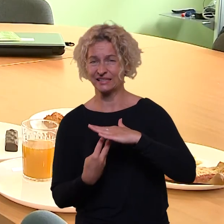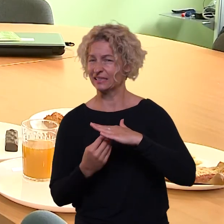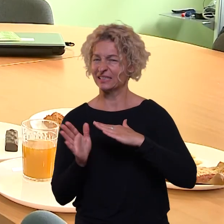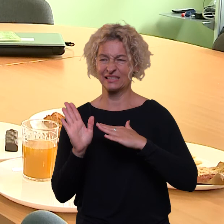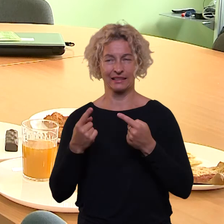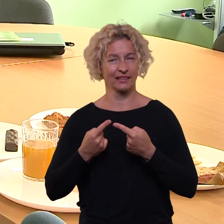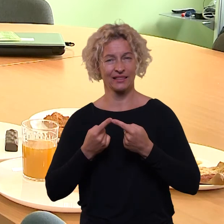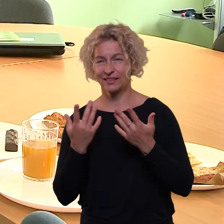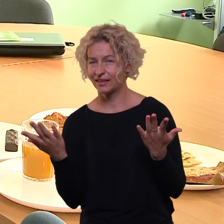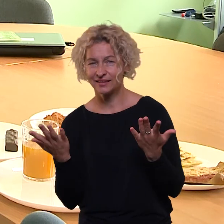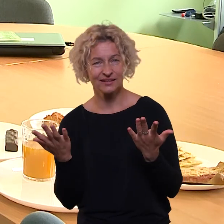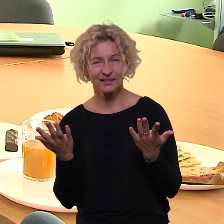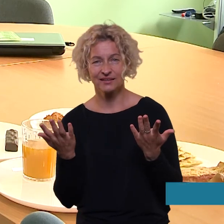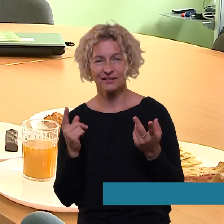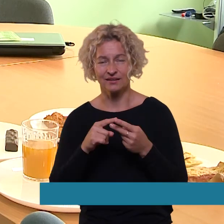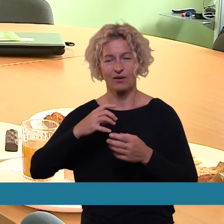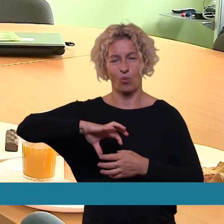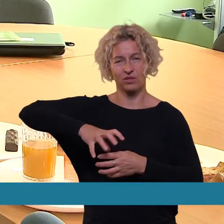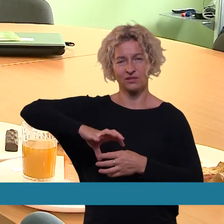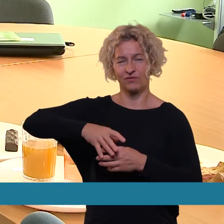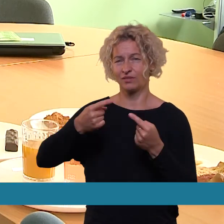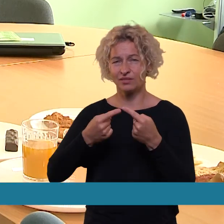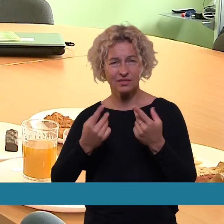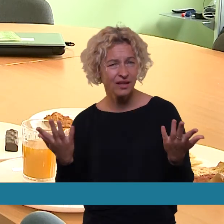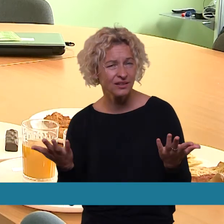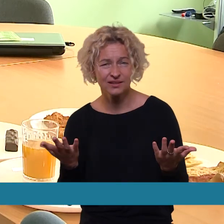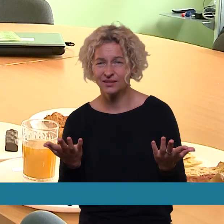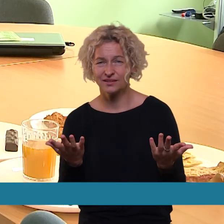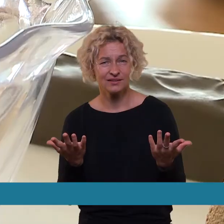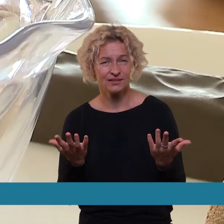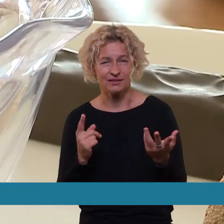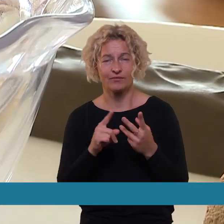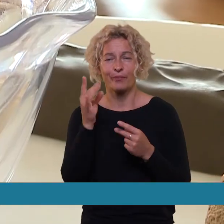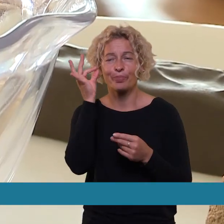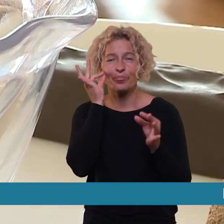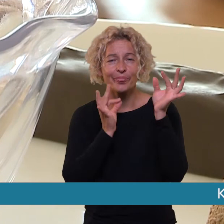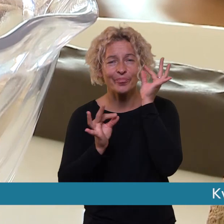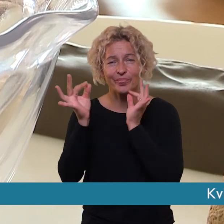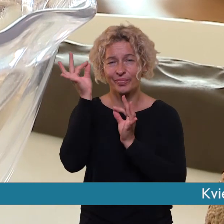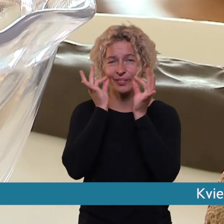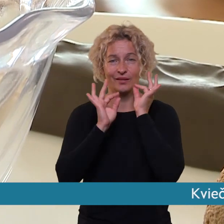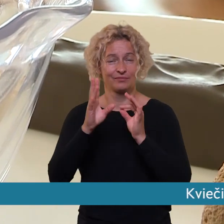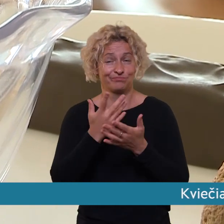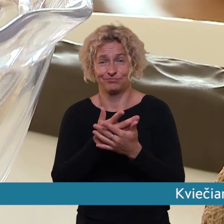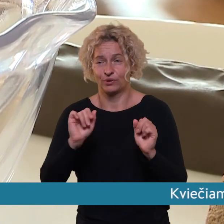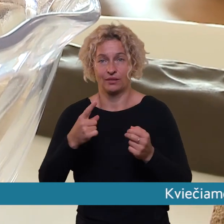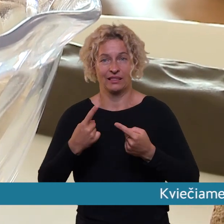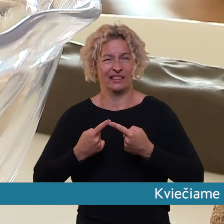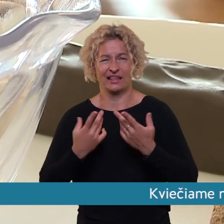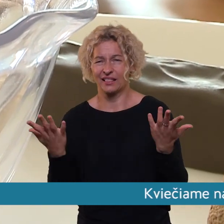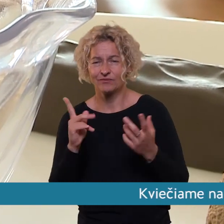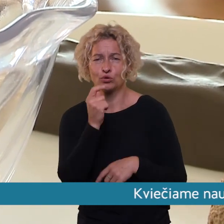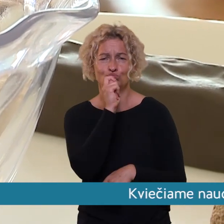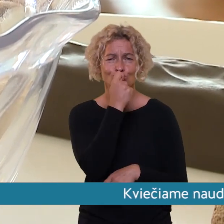kažkokius, stipriai sūdytų gaminių, konservuotų gaminių, taip pat saldžių kažkokiu konditerinių